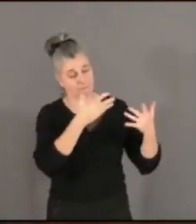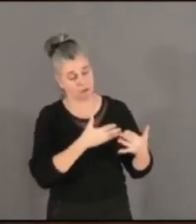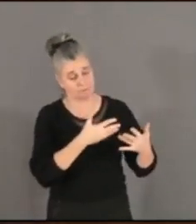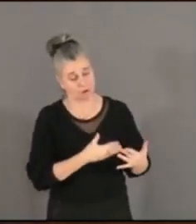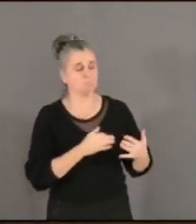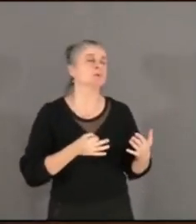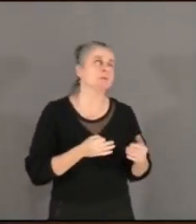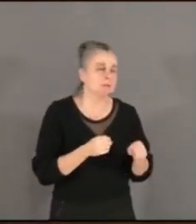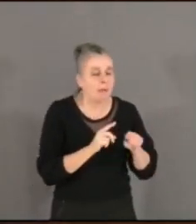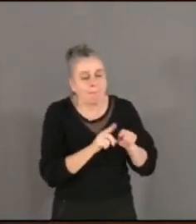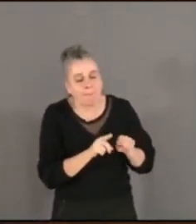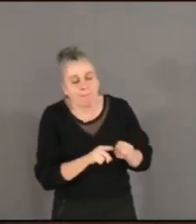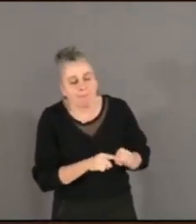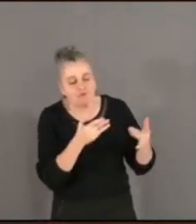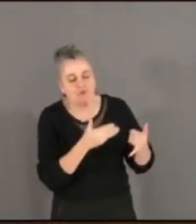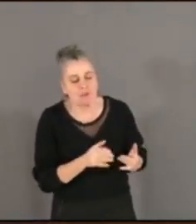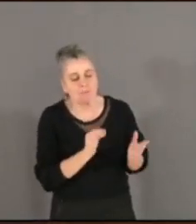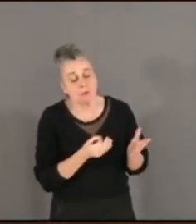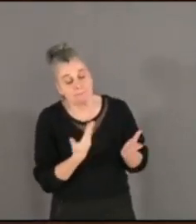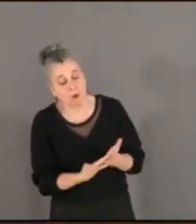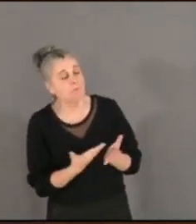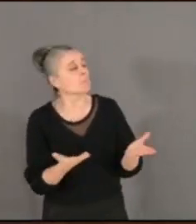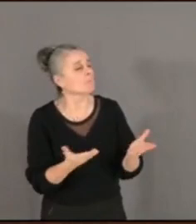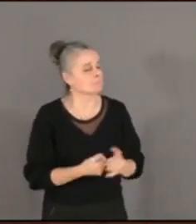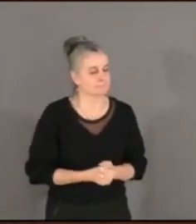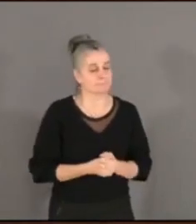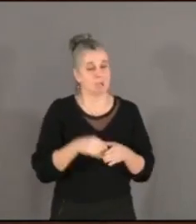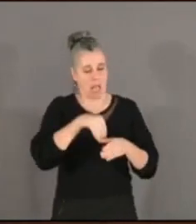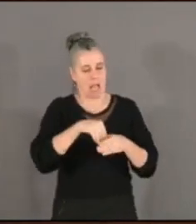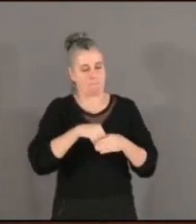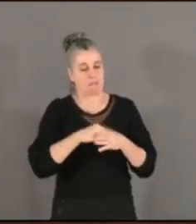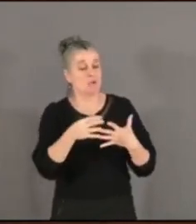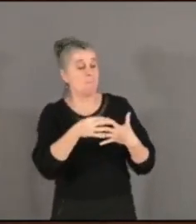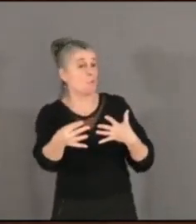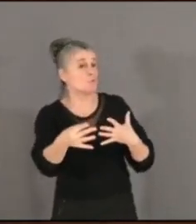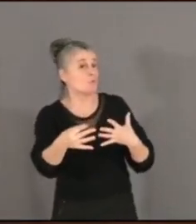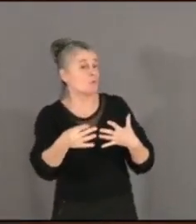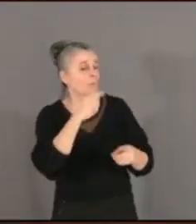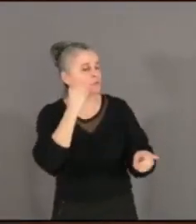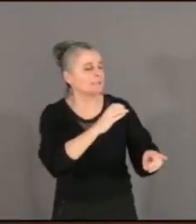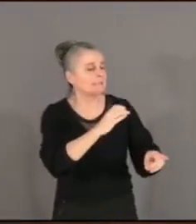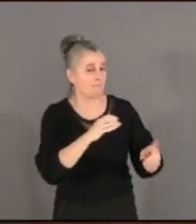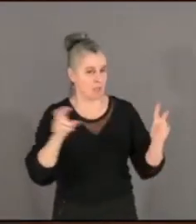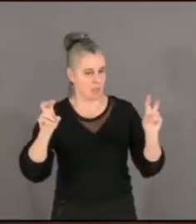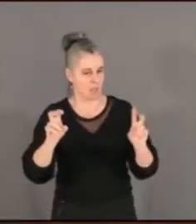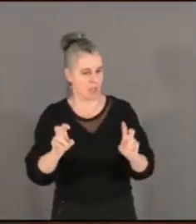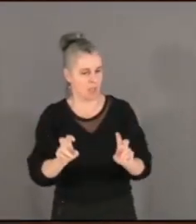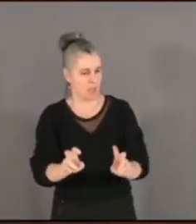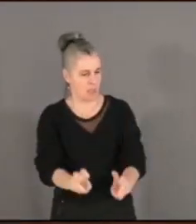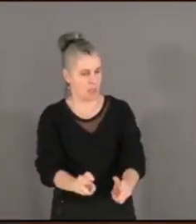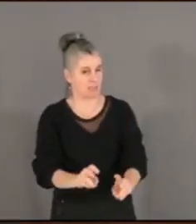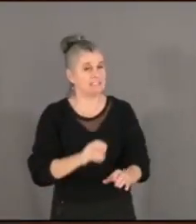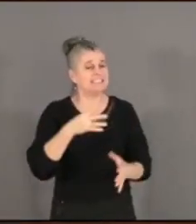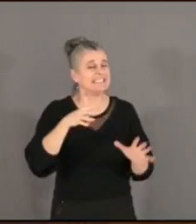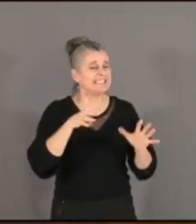quelques chiffres, le démontrent. L'épargne brute, M. Kanikav, est en forte diminution, près de 20%, 19,4